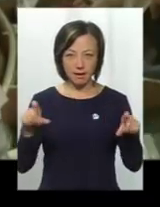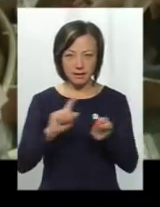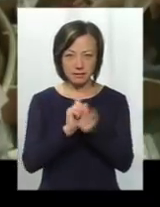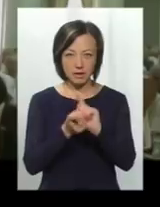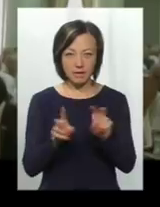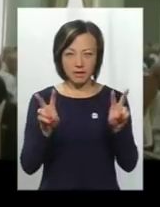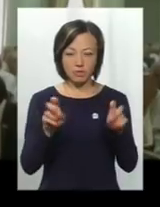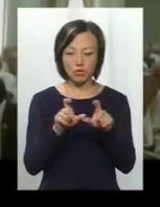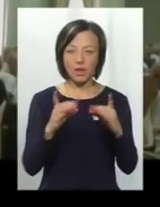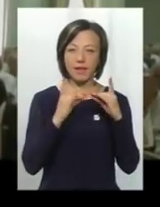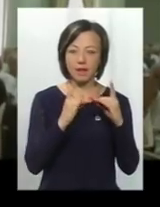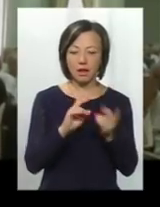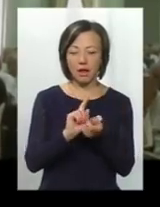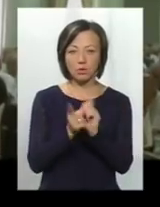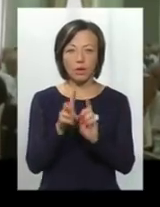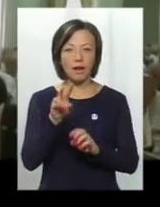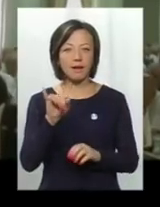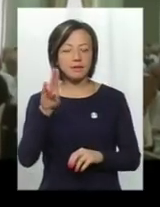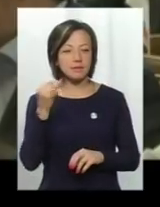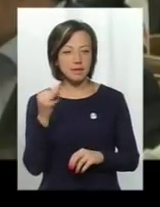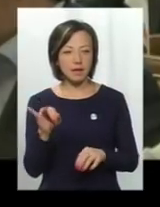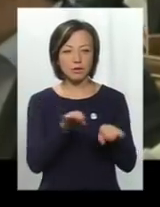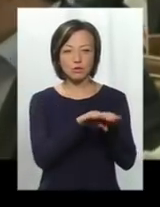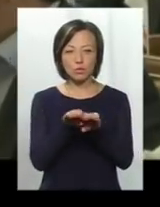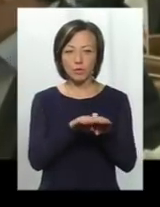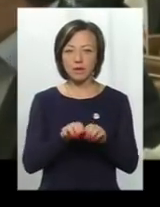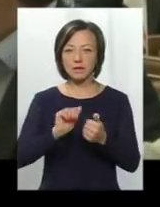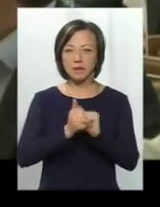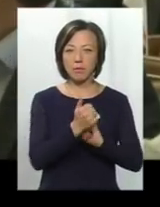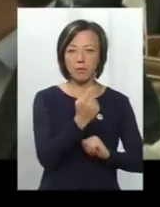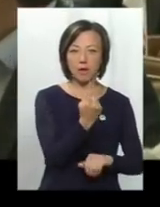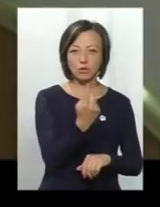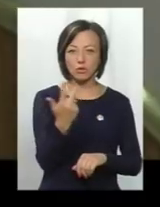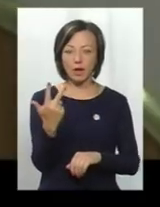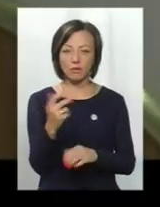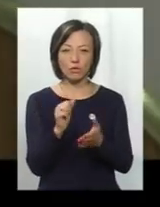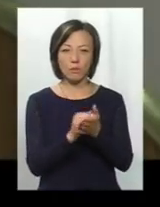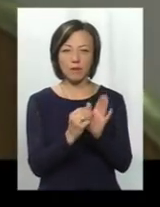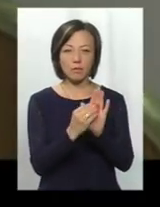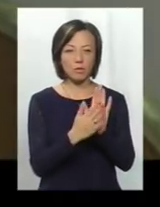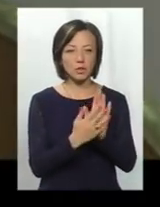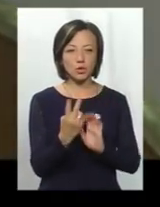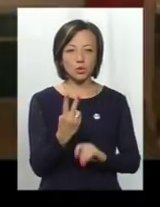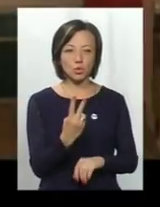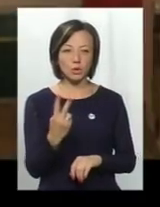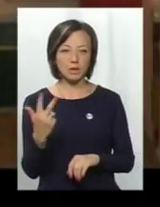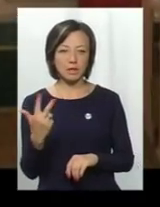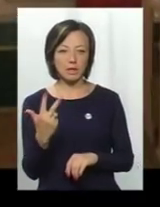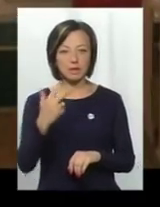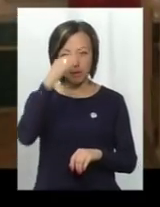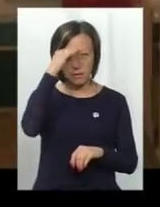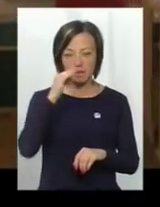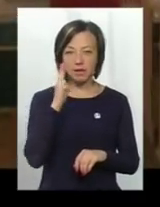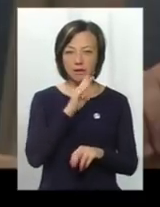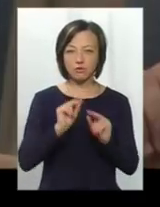зі школи-інтернату на ліцей. Що ж стосується ступенів, то замість 1-3 у документі прописано 2-3. Батьки і вчителі